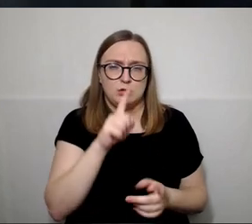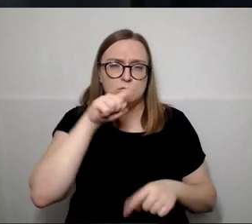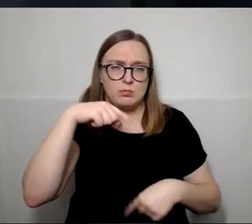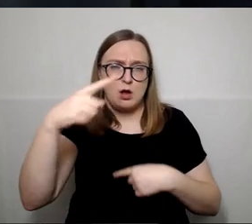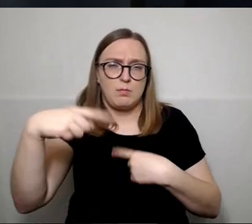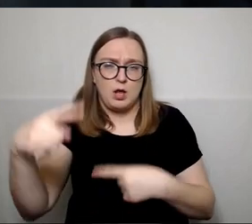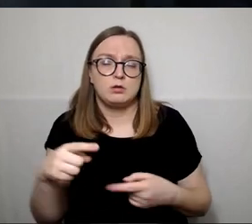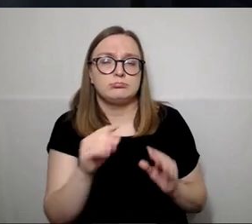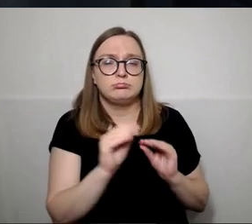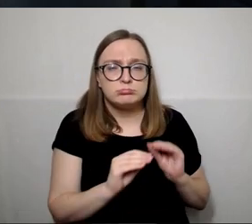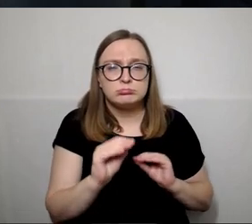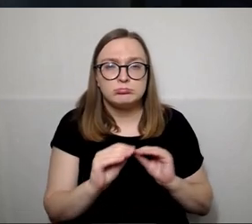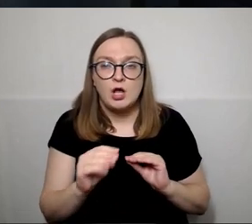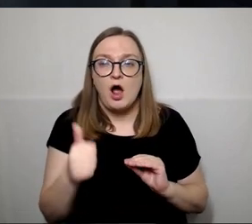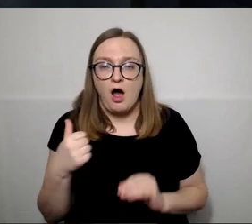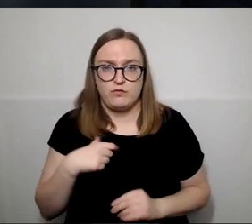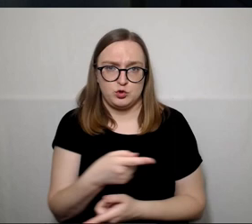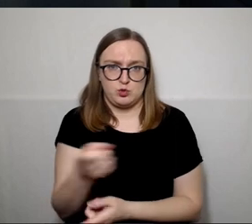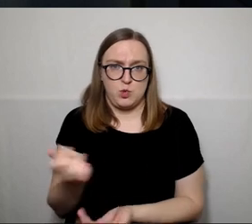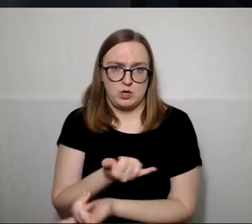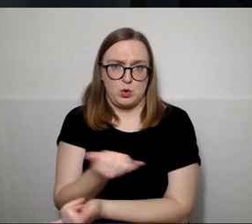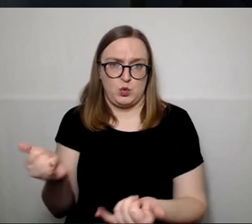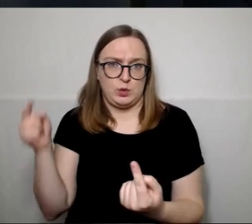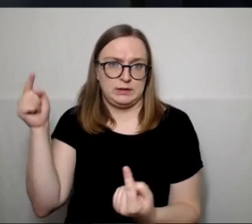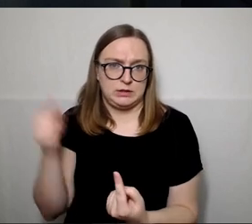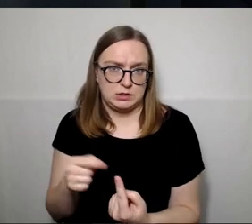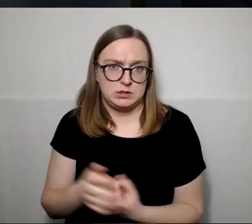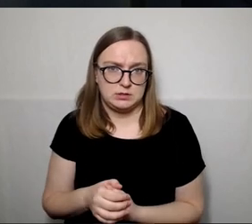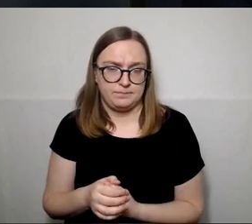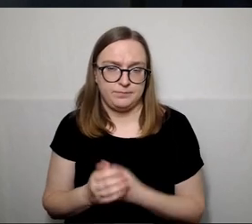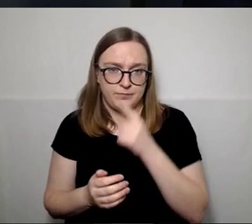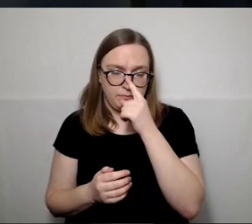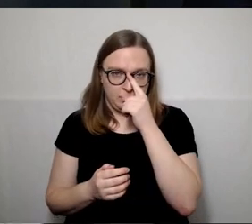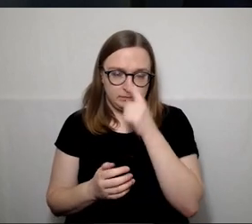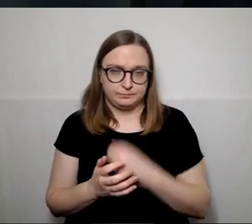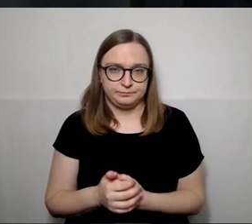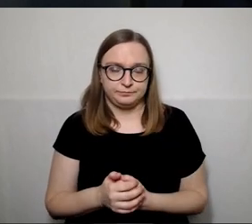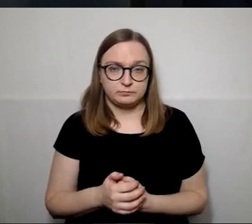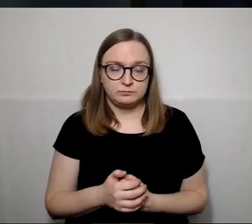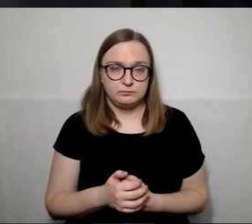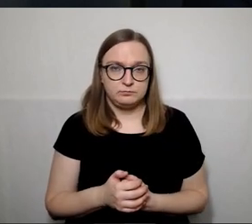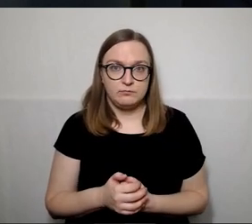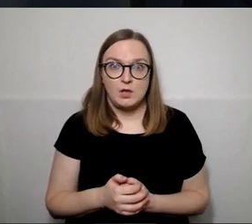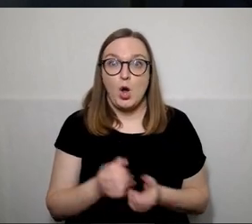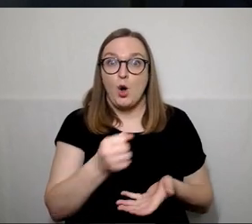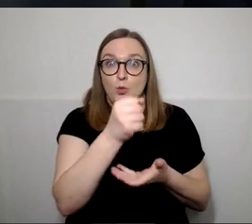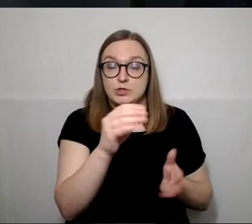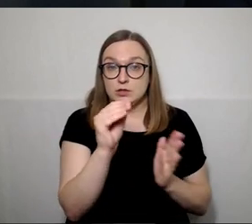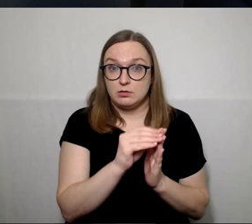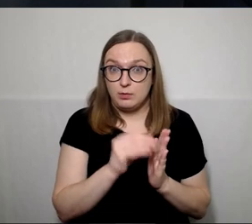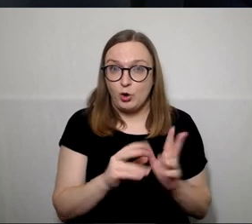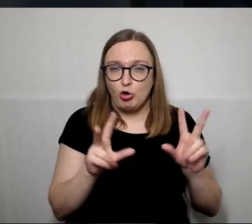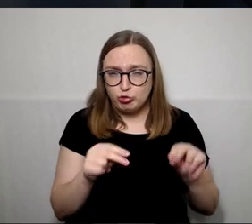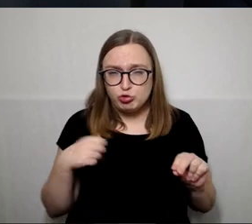daromas gyventajam. Tačiau ar šitą, tas biudžetas sudarimas yra tikrai atspindi